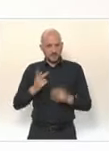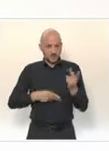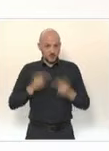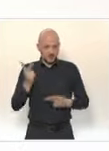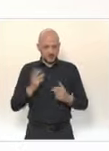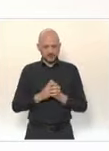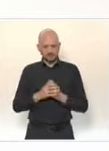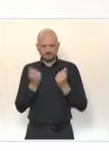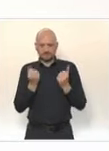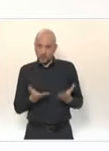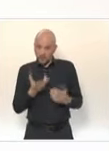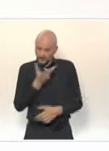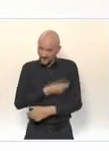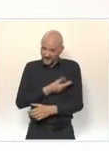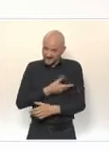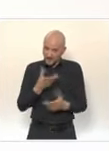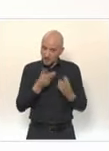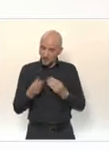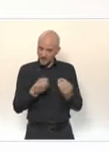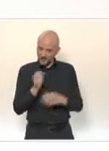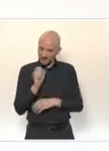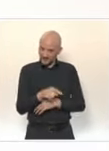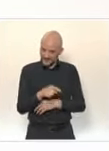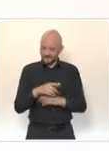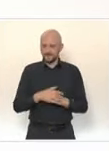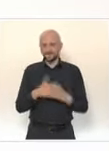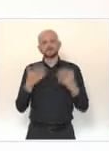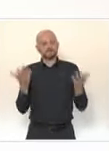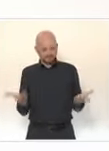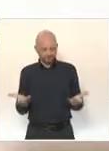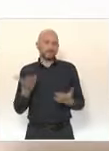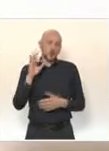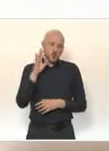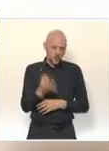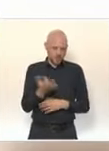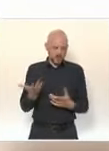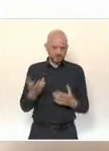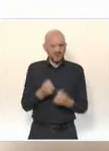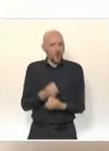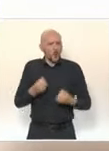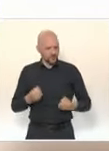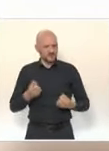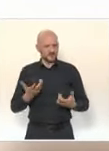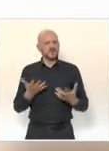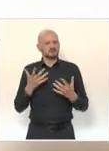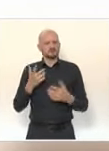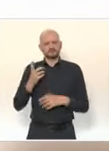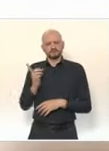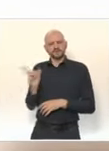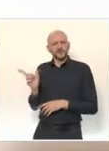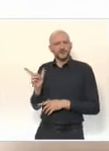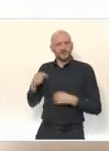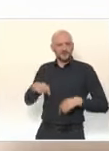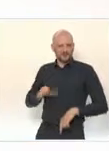? L'obésité est en effet un facteur de risque de forme grave. On en voit beaucoup avec le Premier ministre quand on va dans les services de